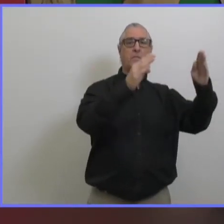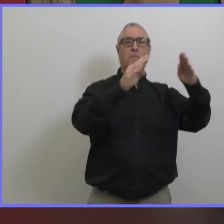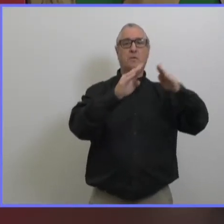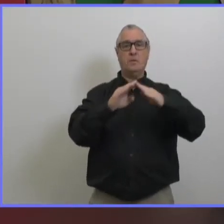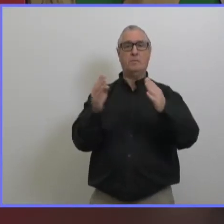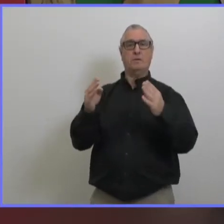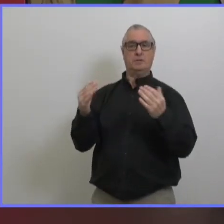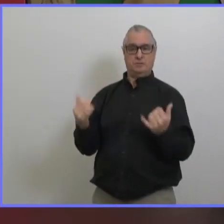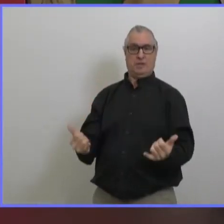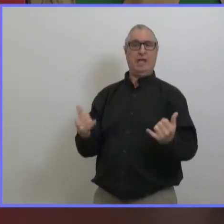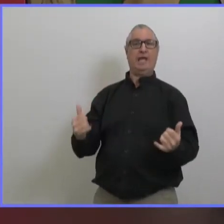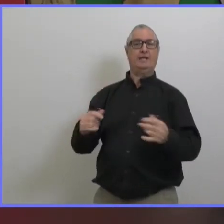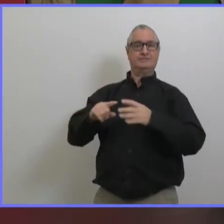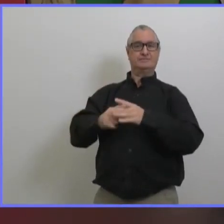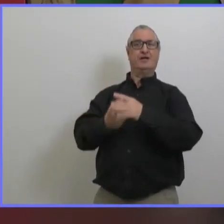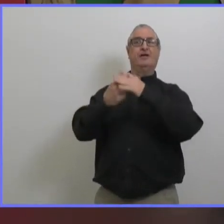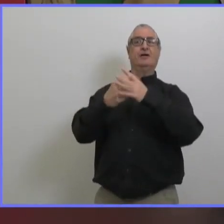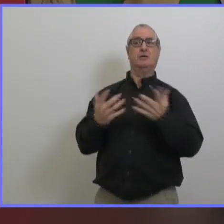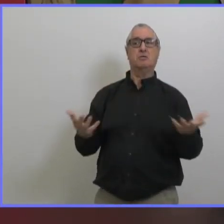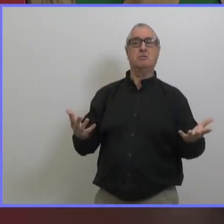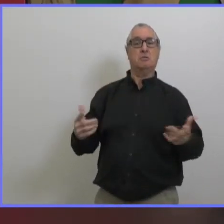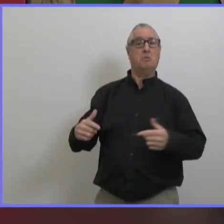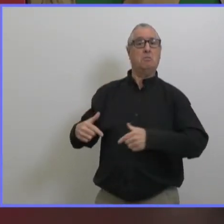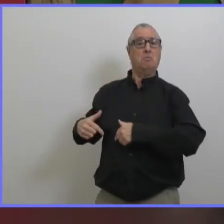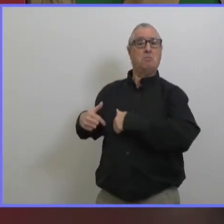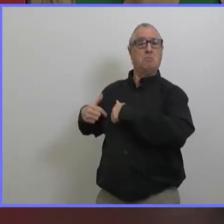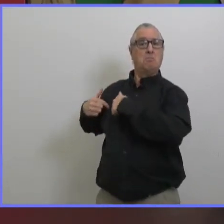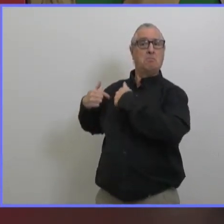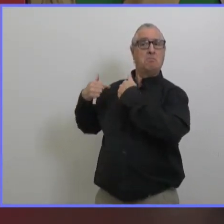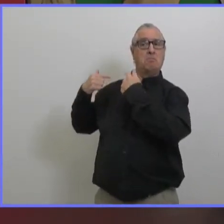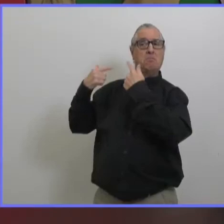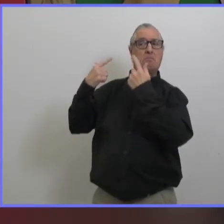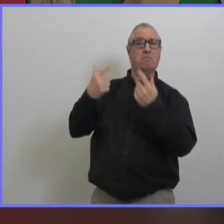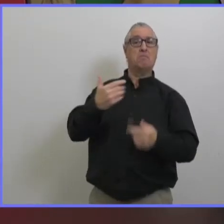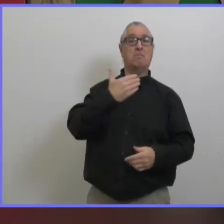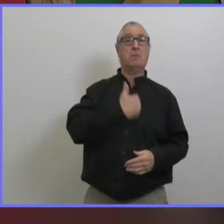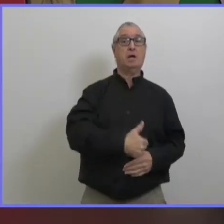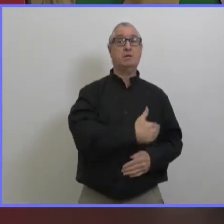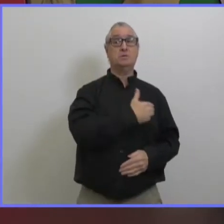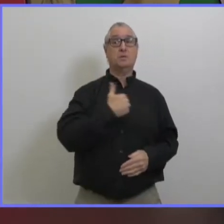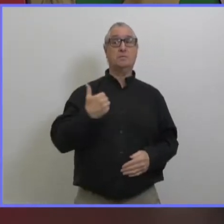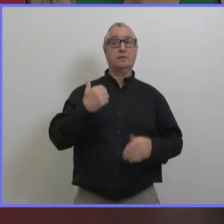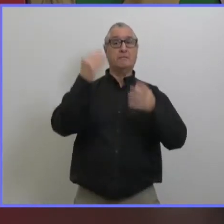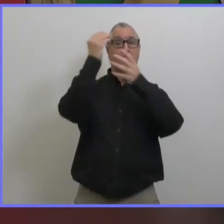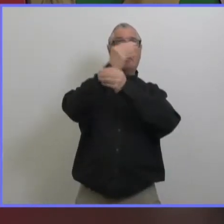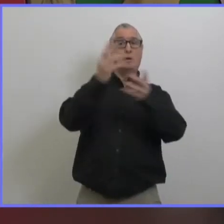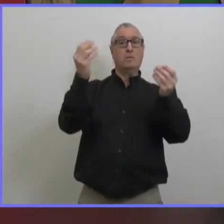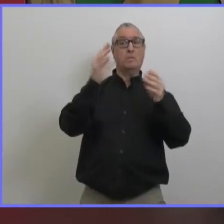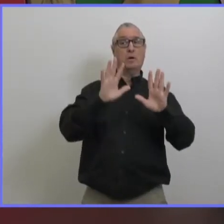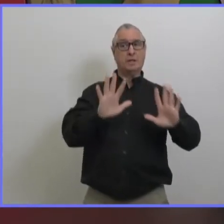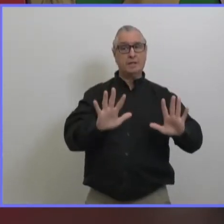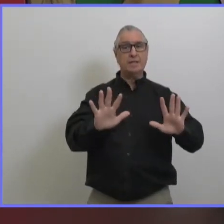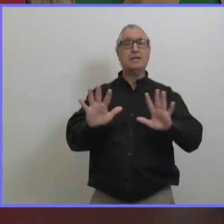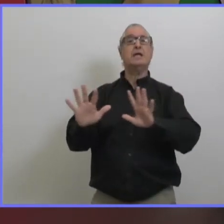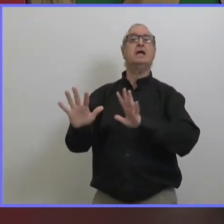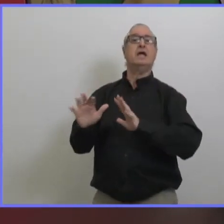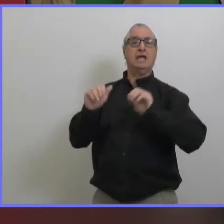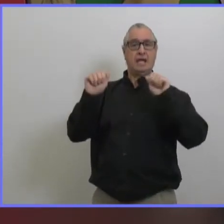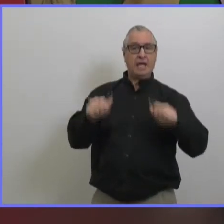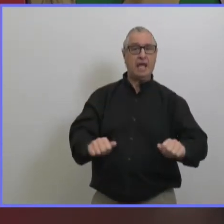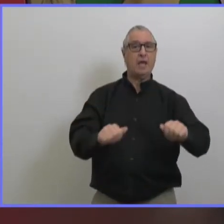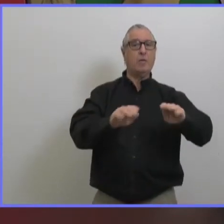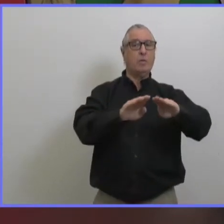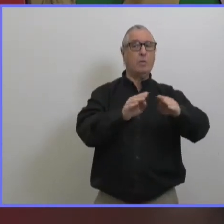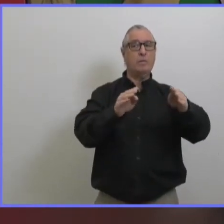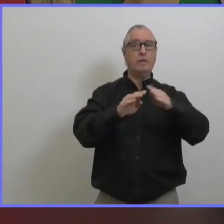ne le fait pas on va revenir aux chiffres d'octobre et de novembre et donc on va retourner aux restrictions de novembre et décembre il n aura vraiment aucune manière d'éviter